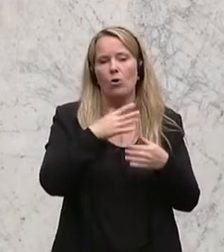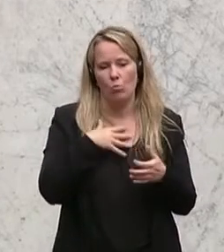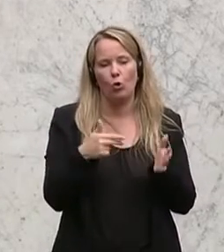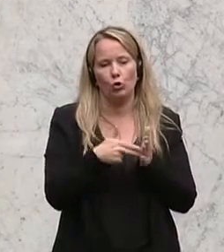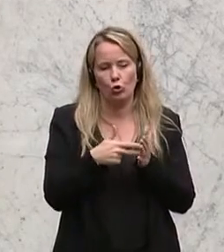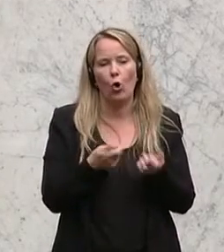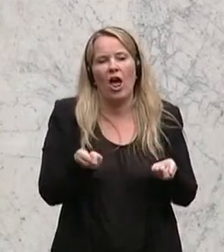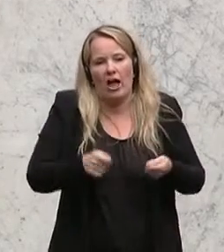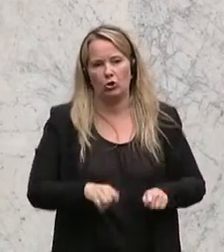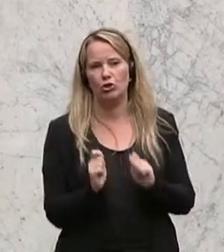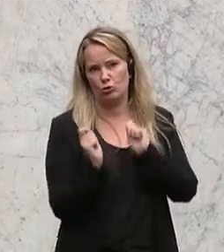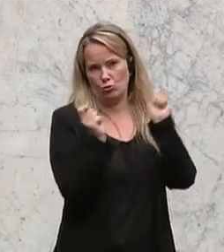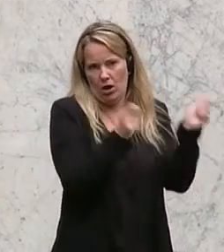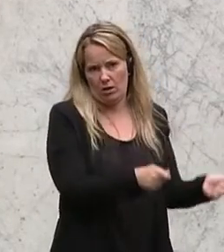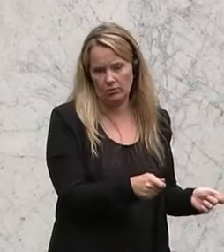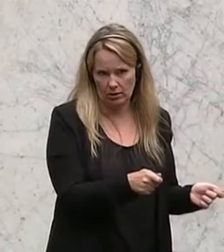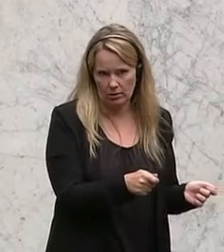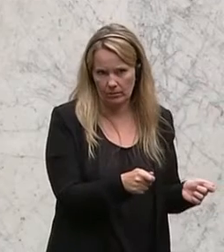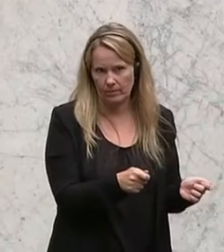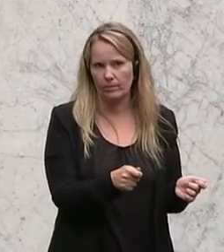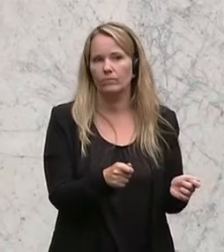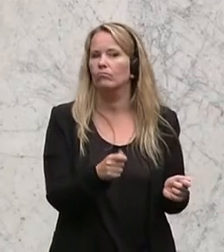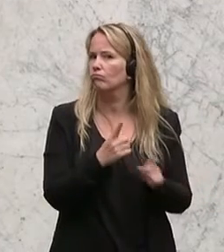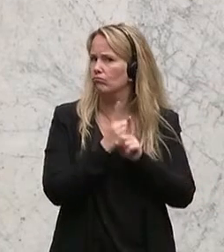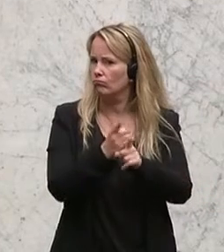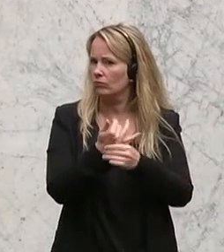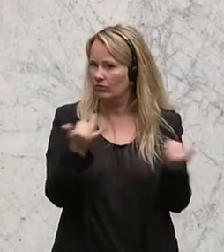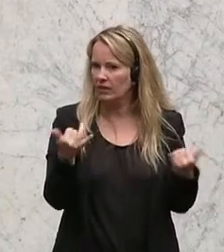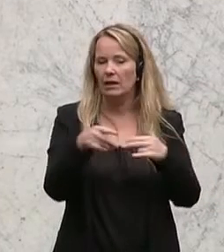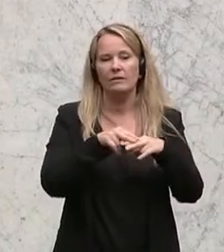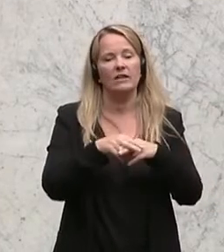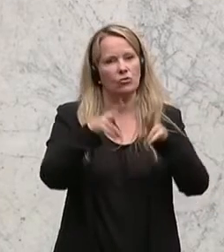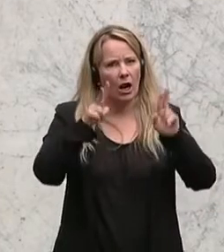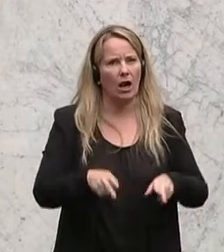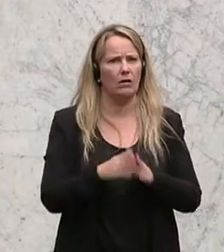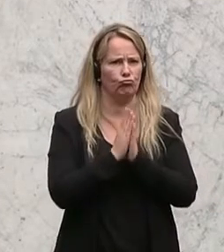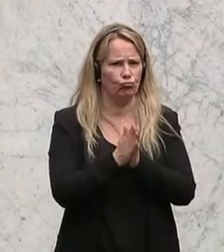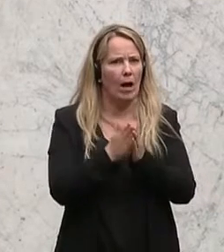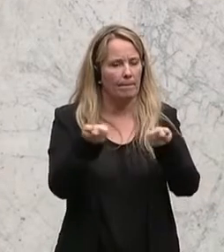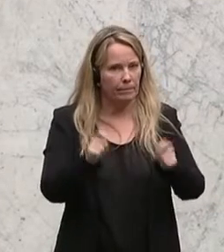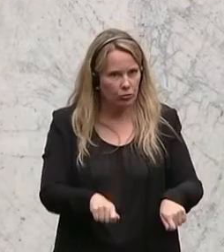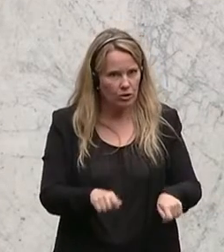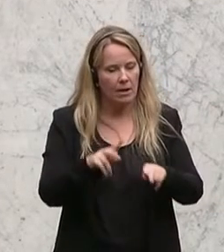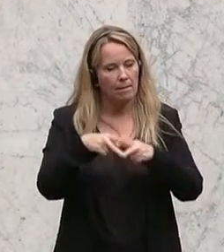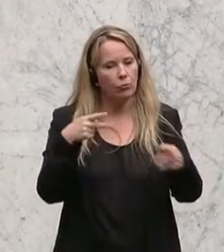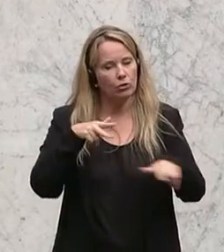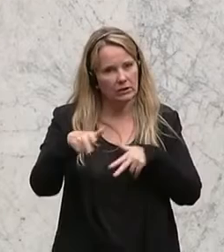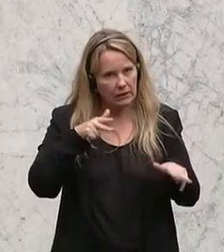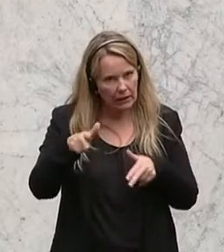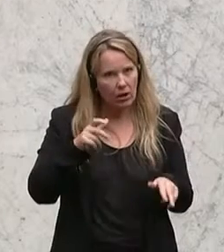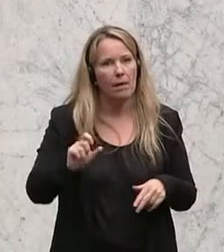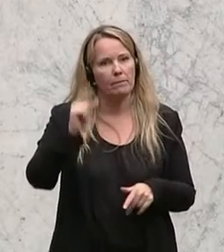Entschließungsantrag einbringen. Der Entschließungsantrag lautet, der Nationalrat wolle beschließen, die Bundesregierung,